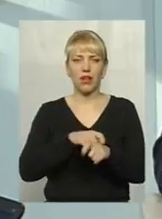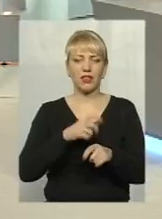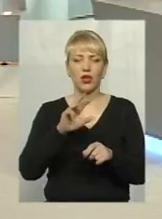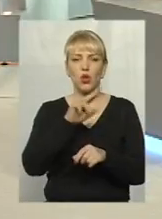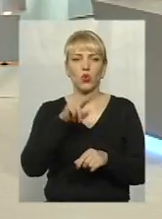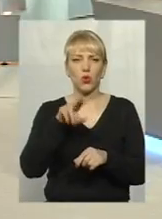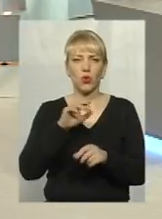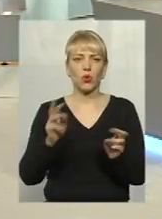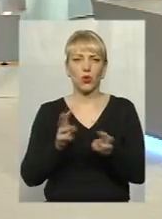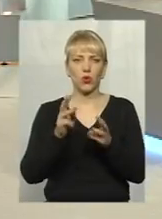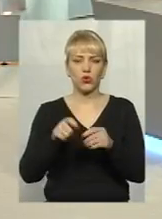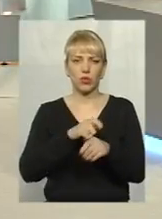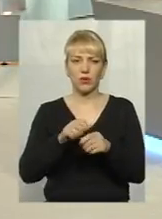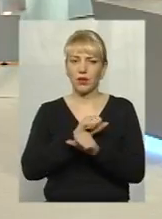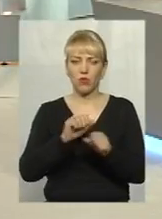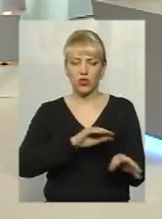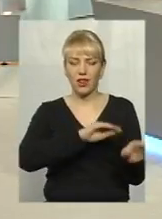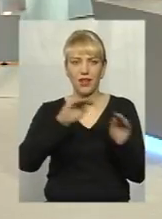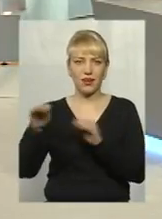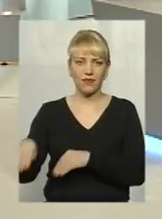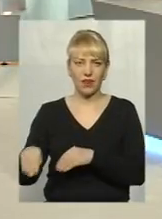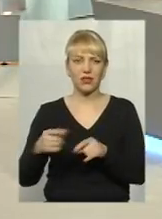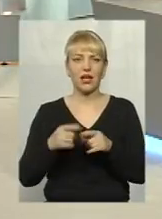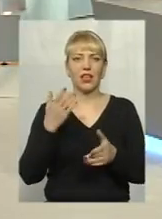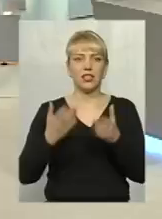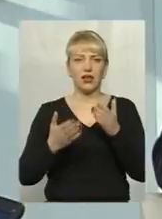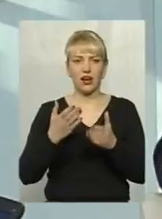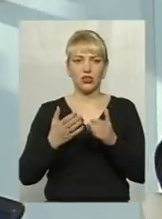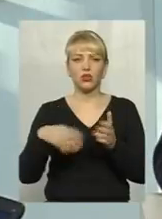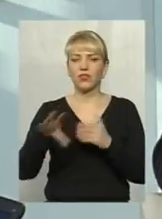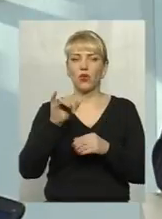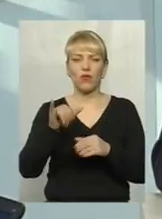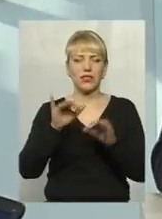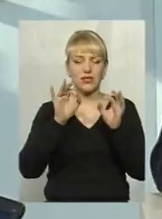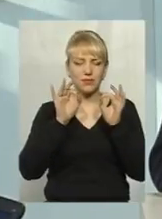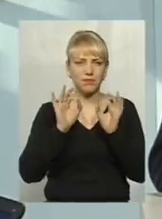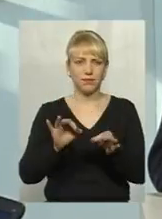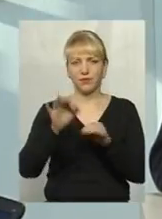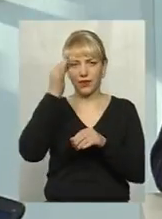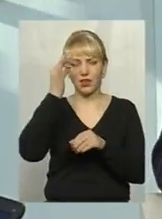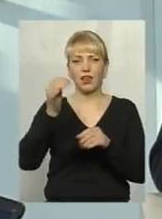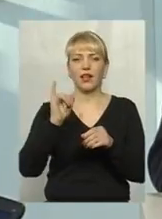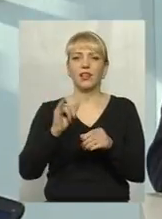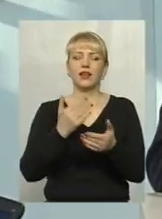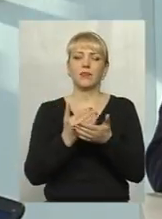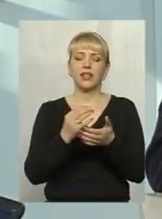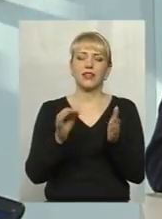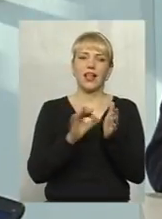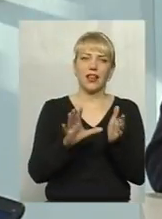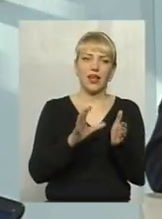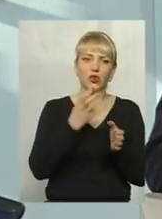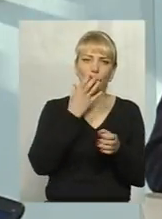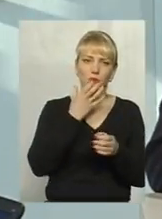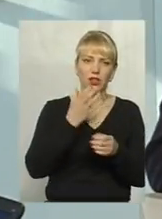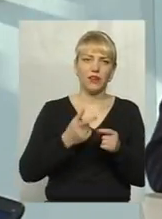можна накривати. Не можна накривати. Якщо їх порушувати, звичайно, навіть якщо все буде справно, і проводка, і електрообірувач, якщо ви порушуєте ці правила, так само це